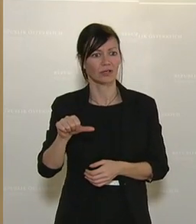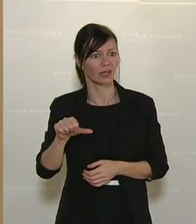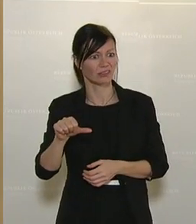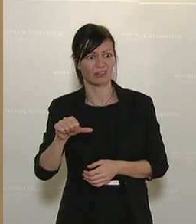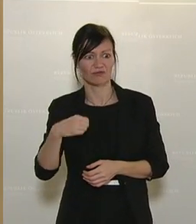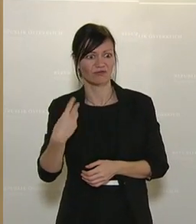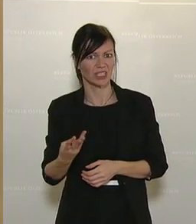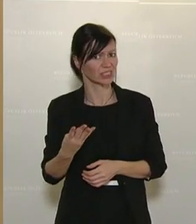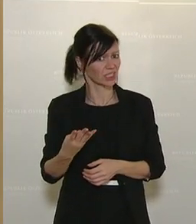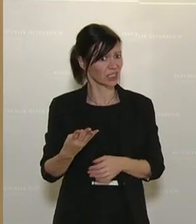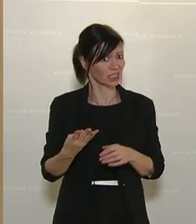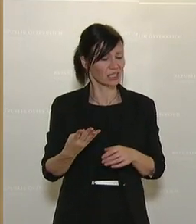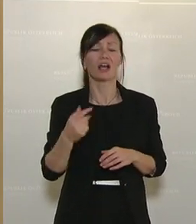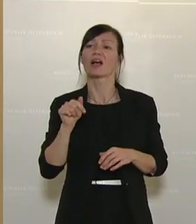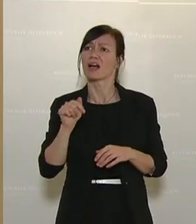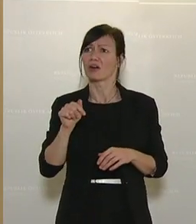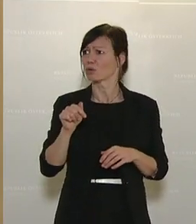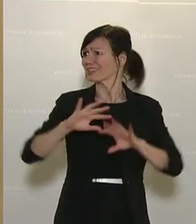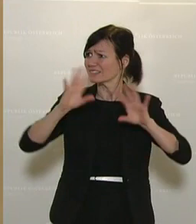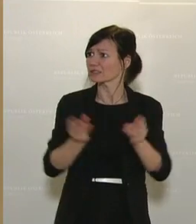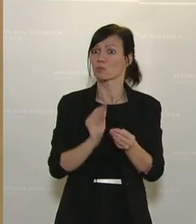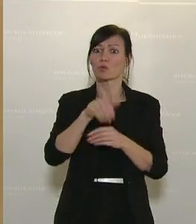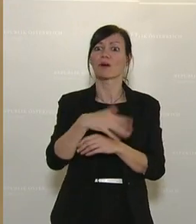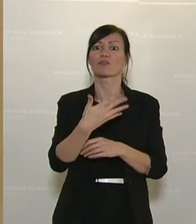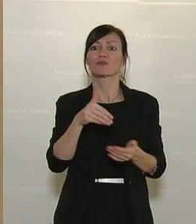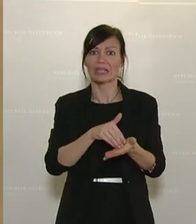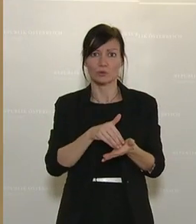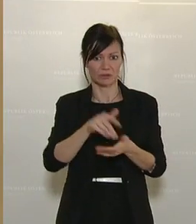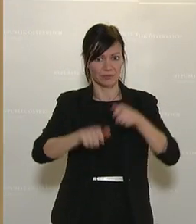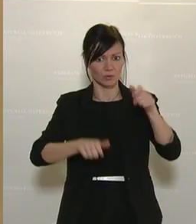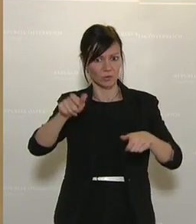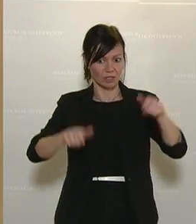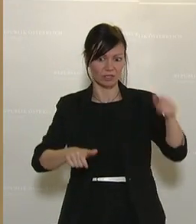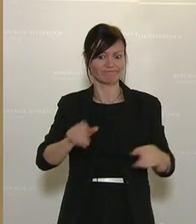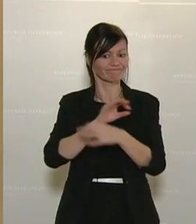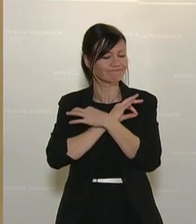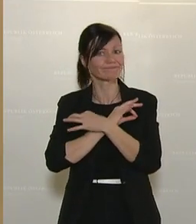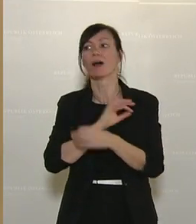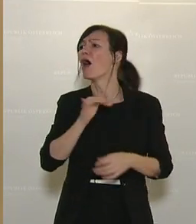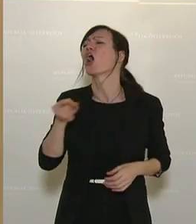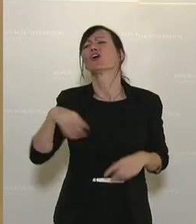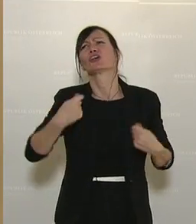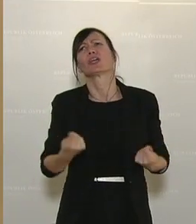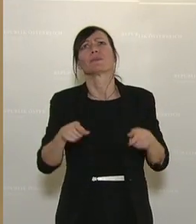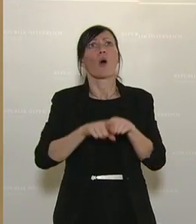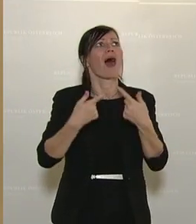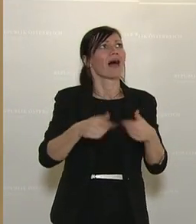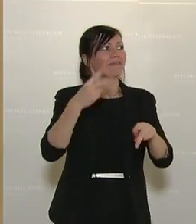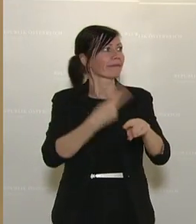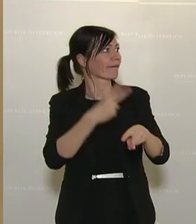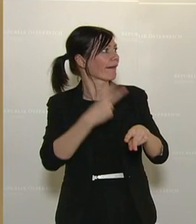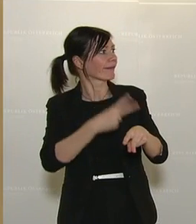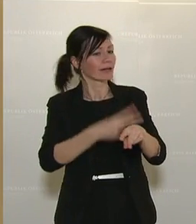5000 mittlerweile, wenn man dann so locker drüber geht, naja, es gibt auch andere Gründe, wo man stirbt. Das ist dem